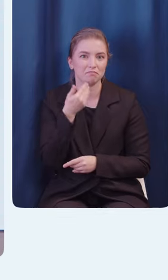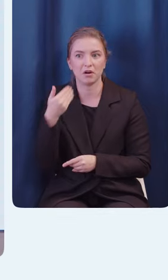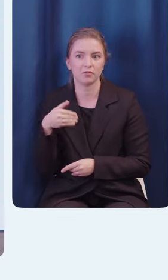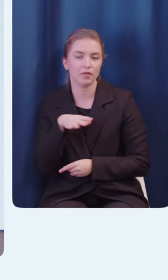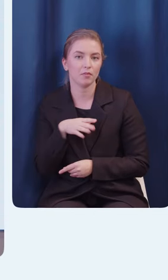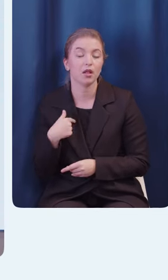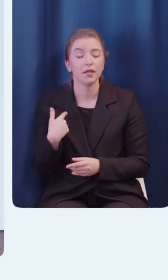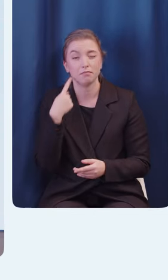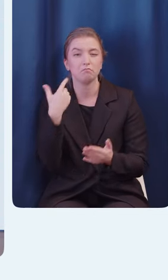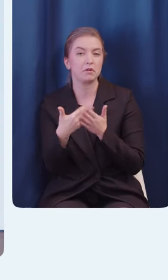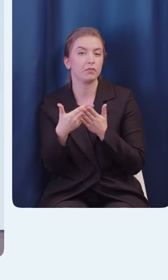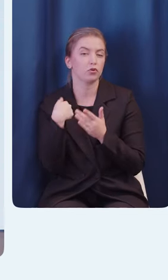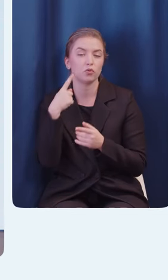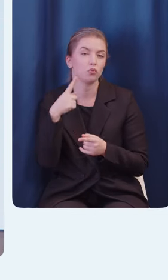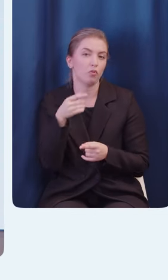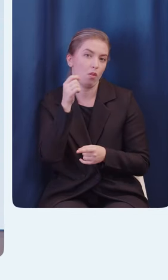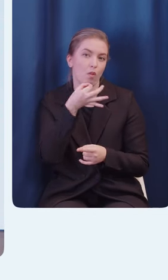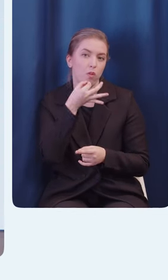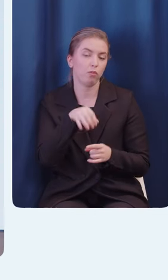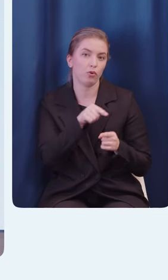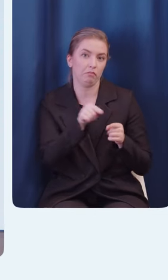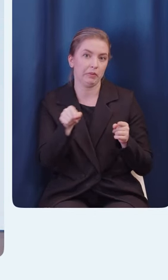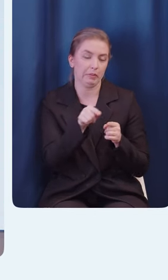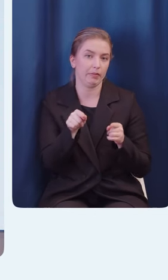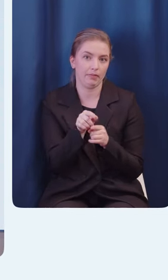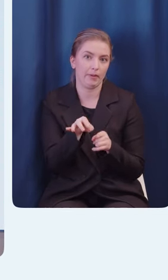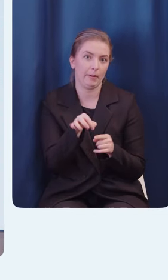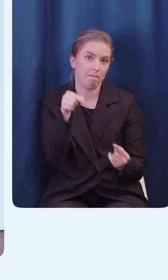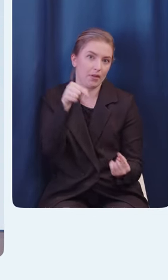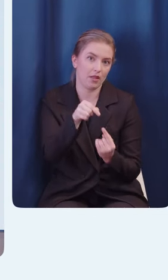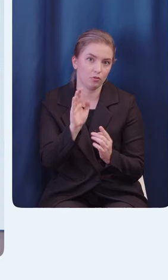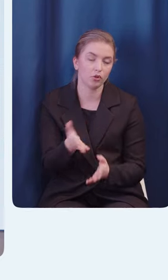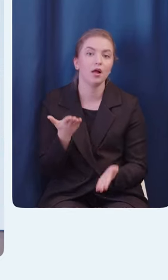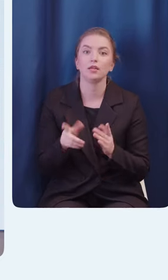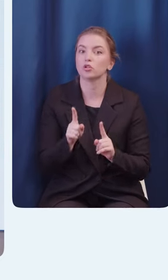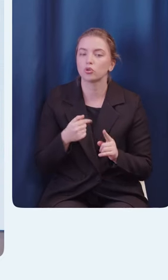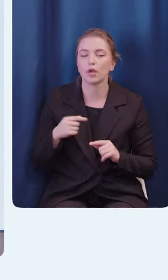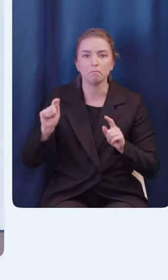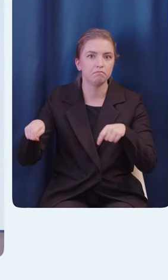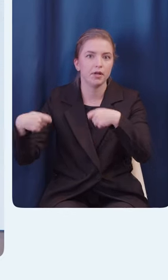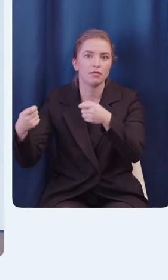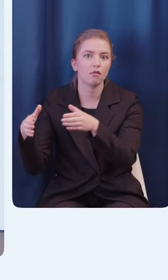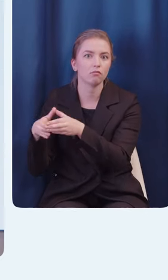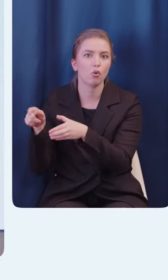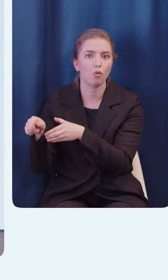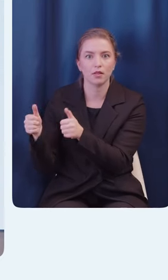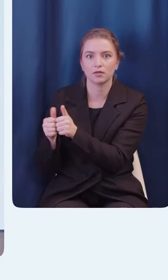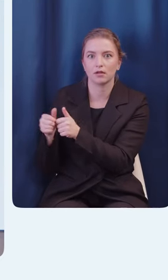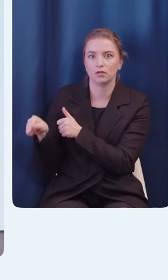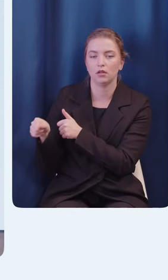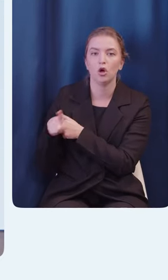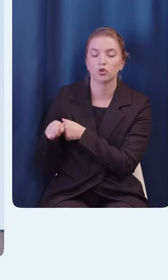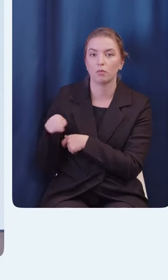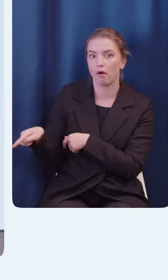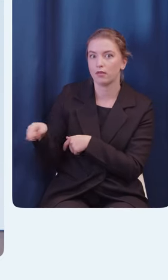что подойдет любой вариант. Если что, мы передадим это ребятам из соседней команды, чтобы они